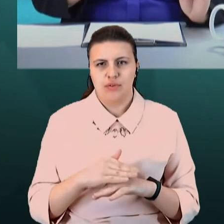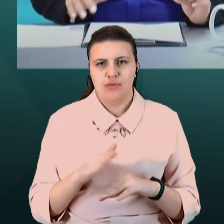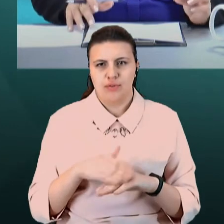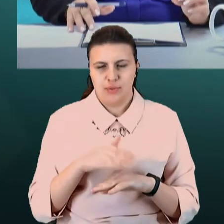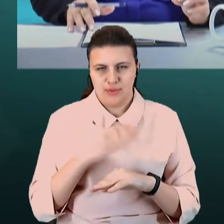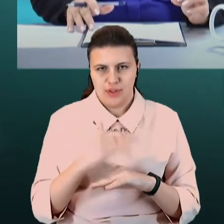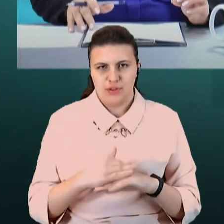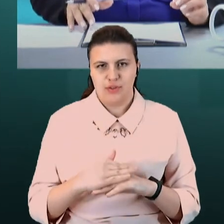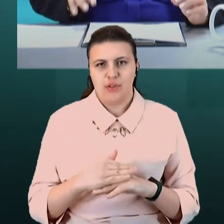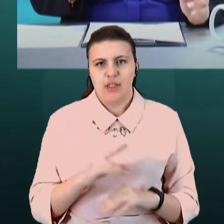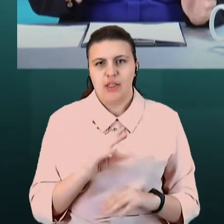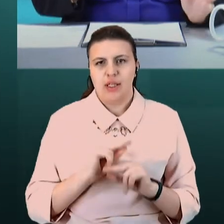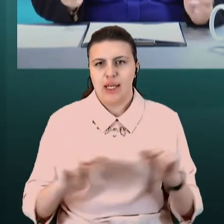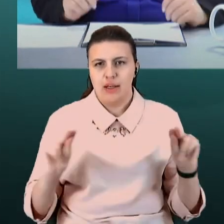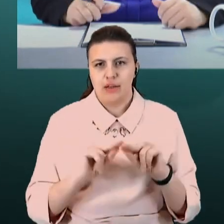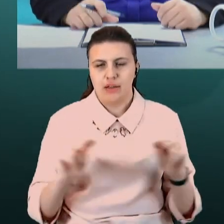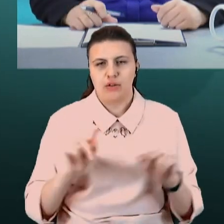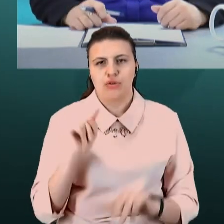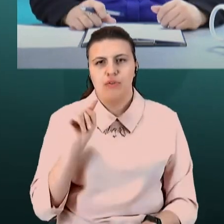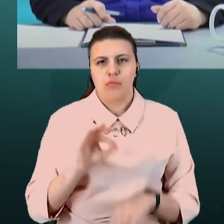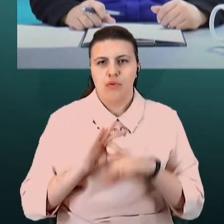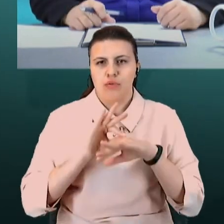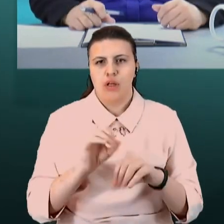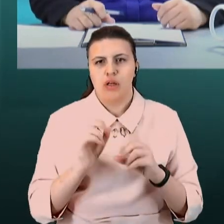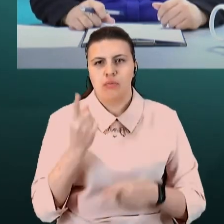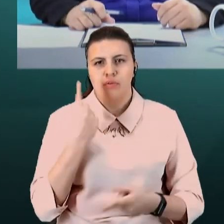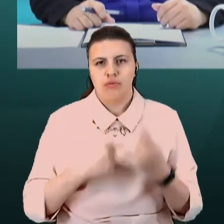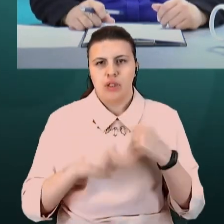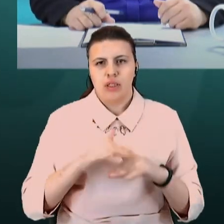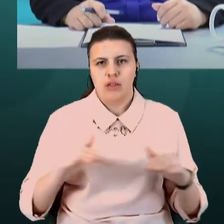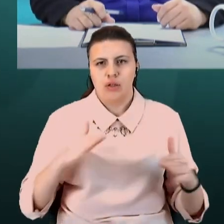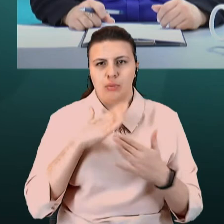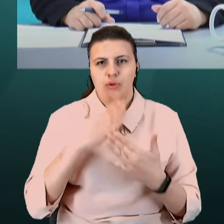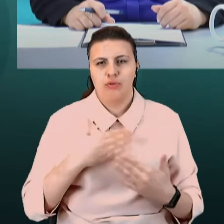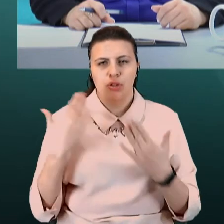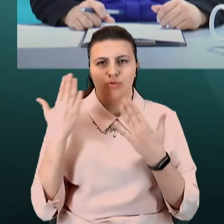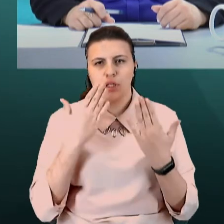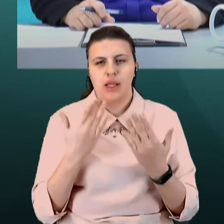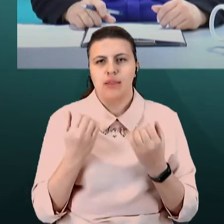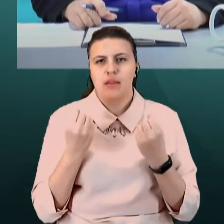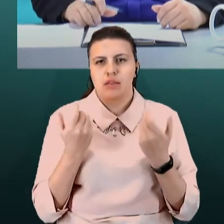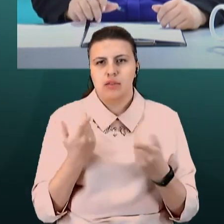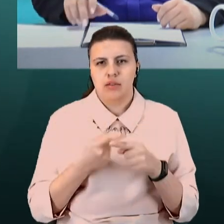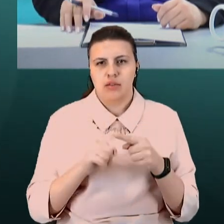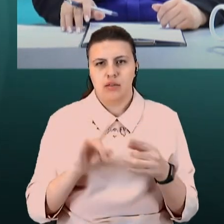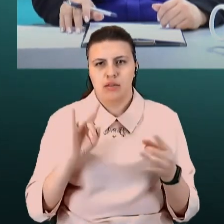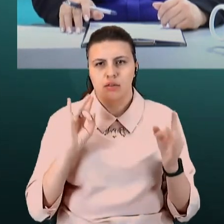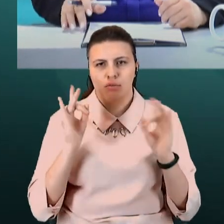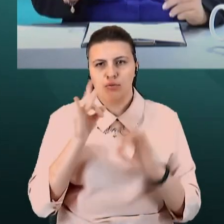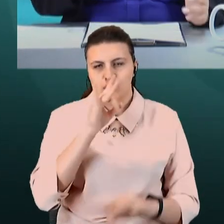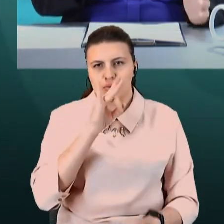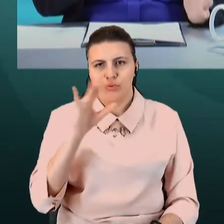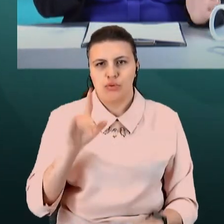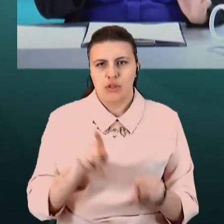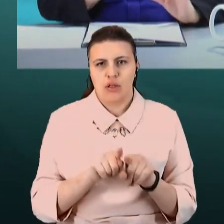Тренінги, які ви проводите, як повернути дітям любов до читання. Наскільки це розповсюджена взагалі проблема читання